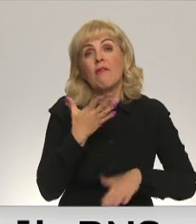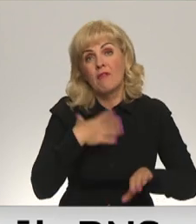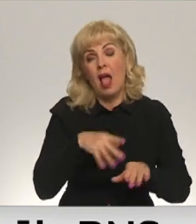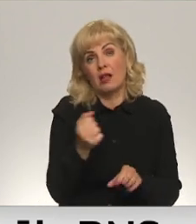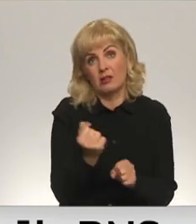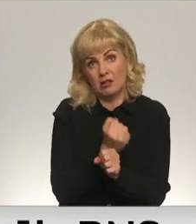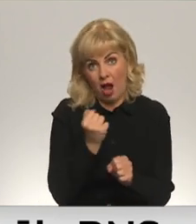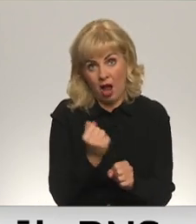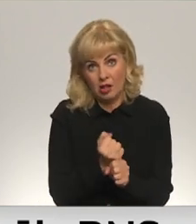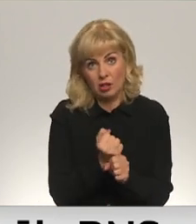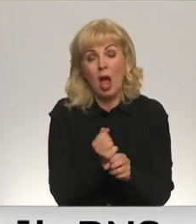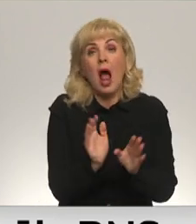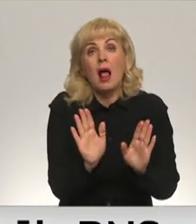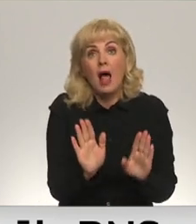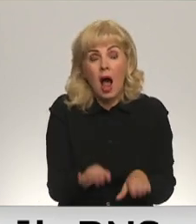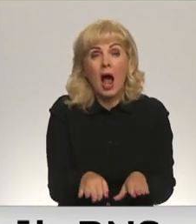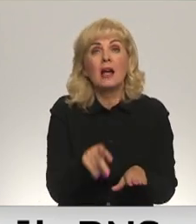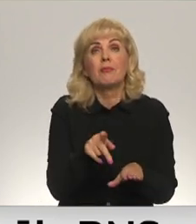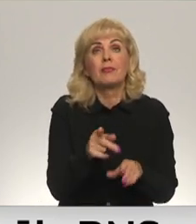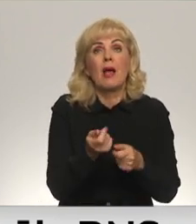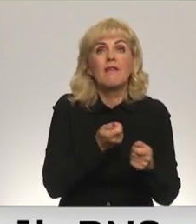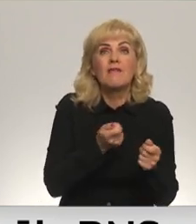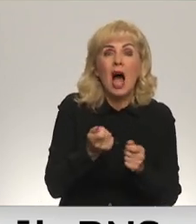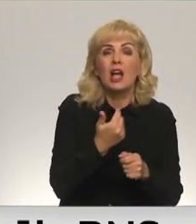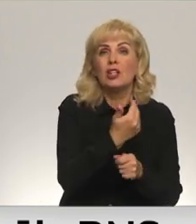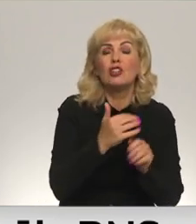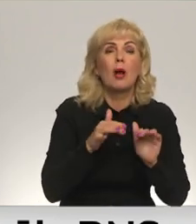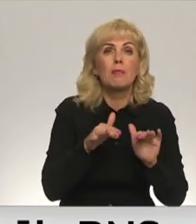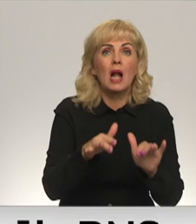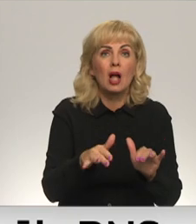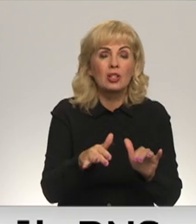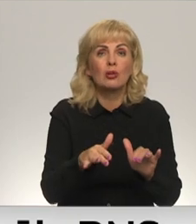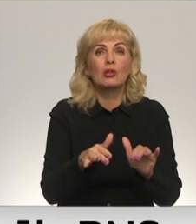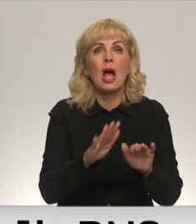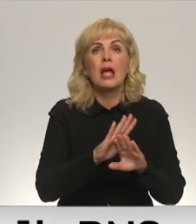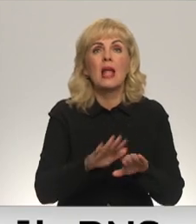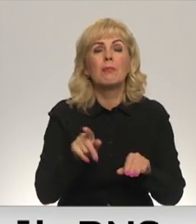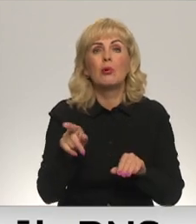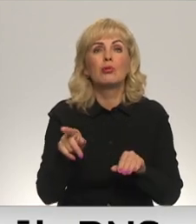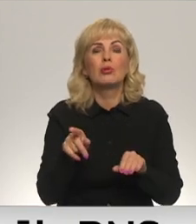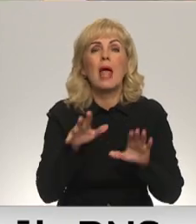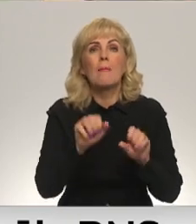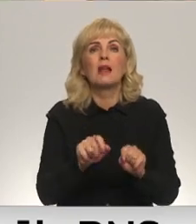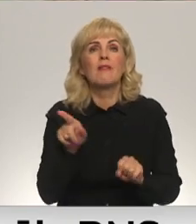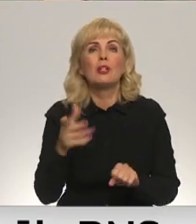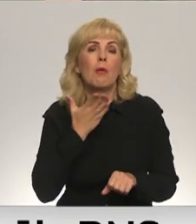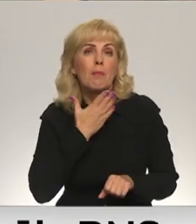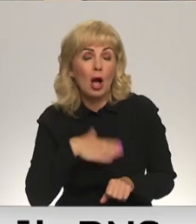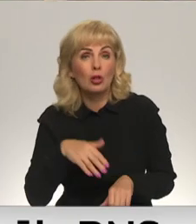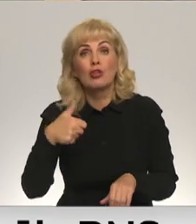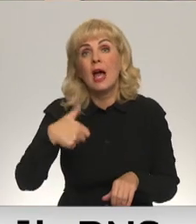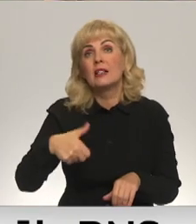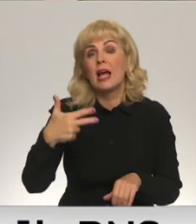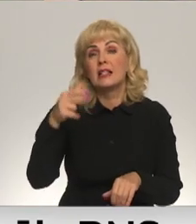darīt, lai tas vadīšanas procesi nepārņem to viņa baudīšanas procesu. 63